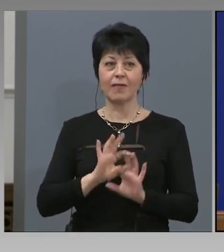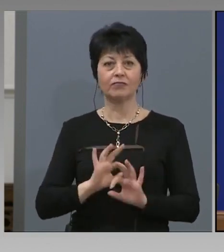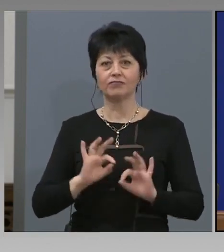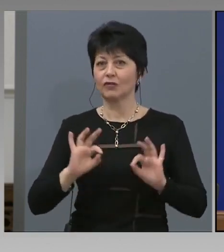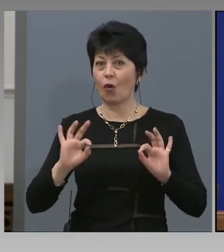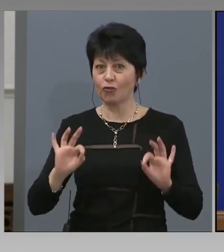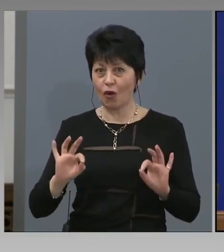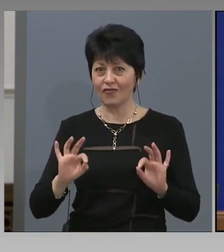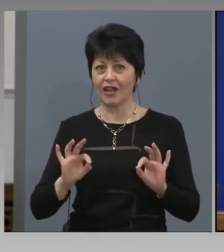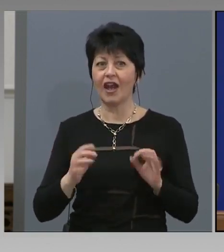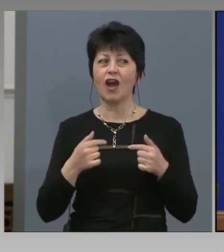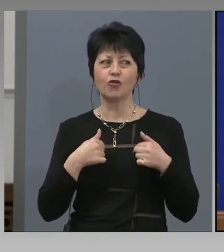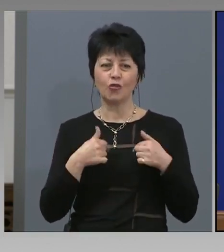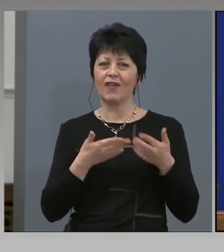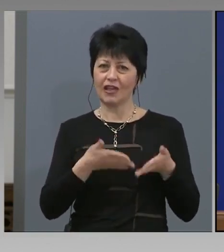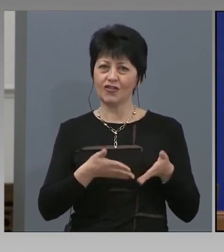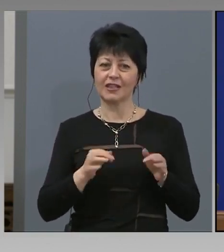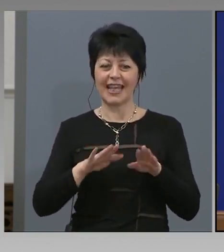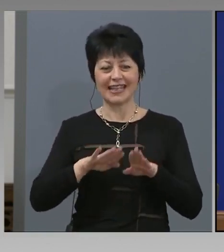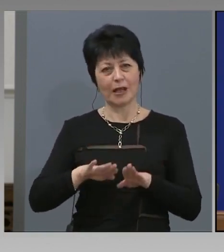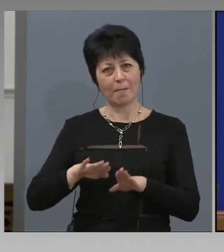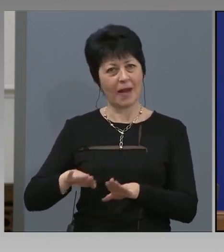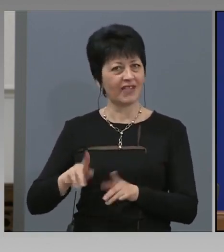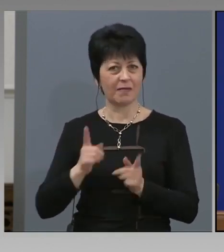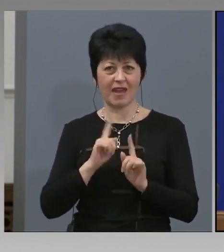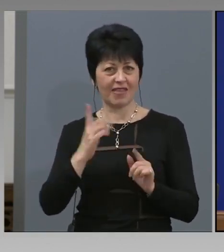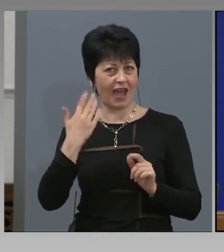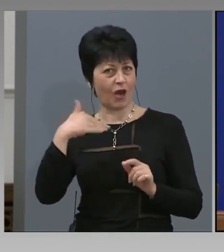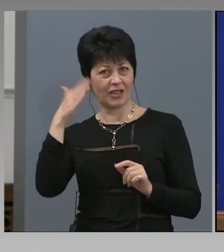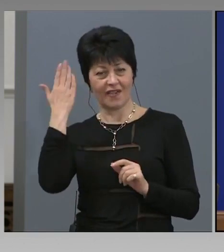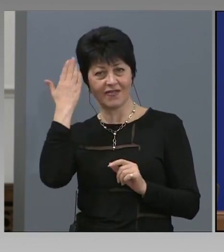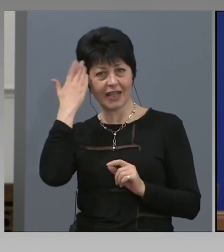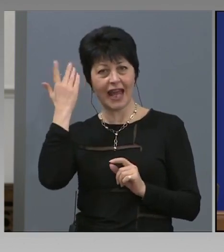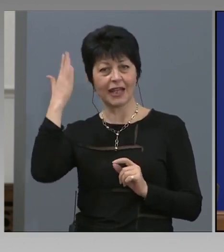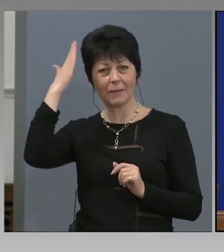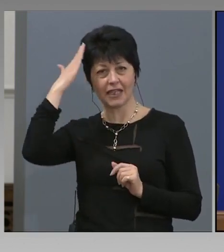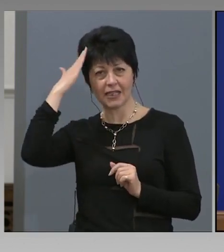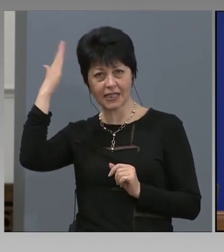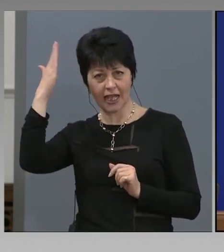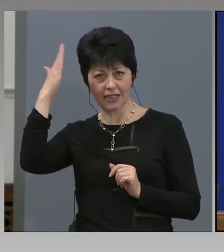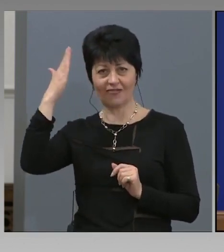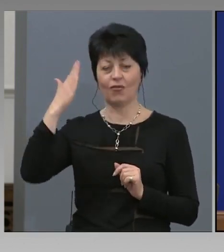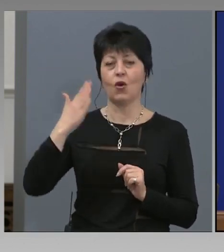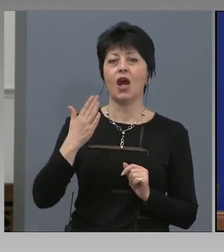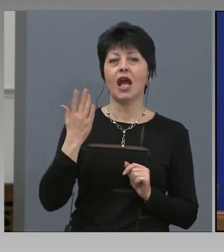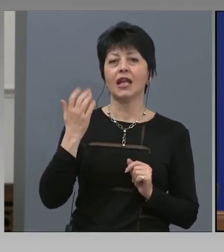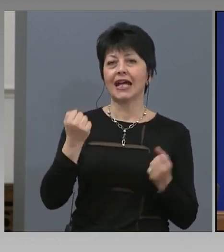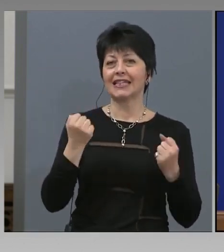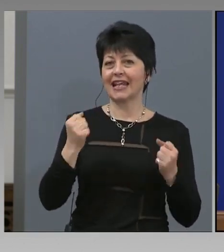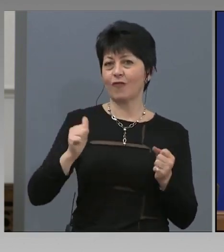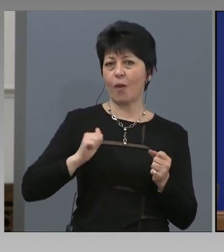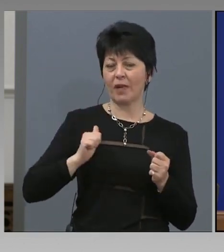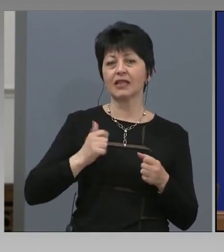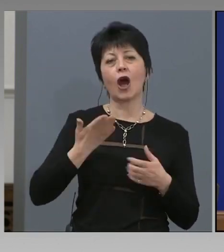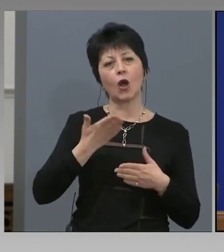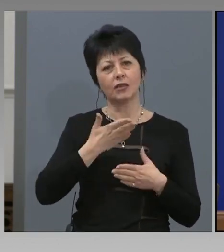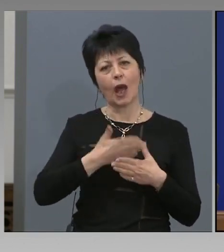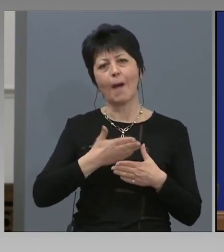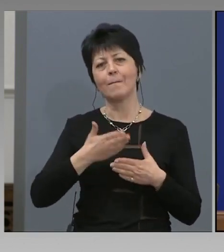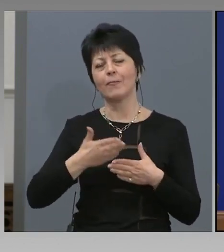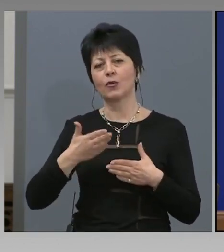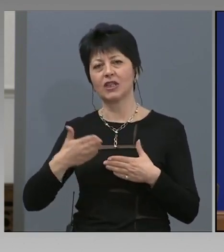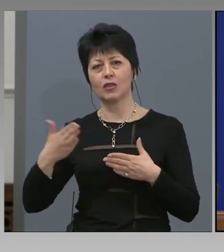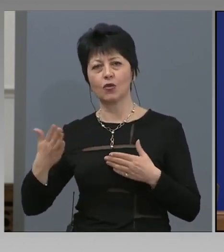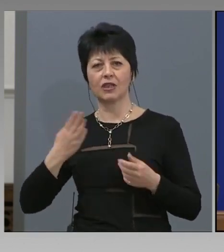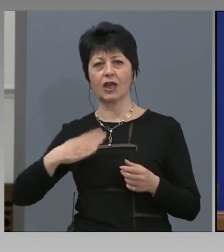че се забавихме, не е от вина на Министерство на здравоопазването, а от процедурата, която е слъзана с изпълнението на закона